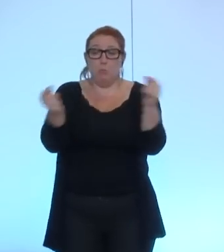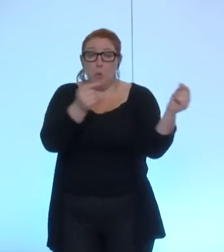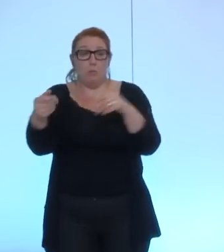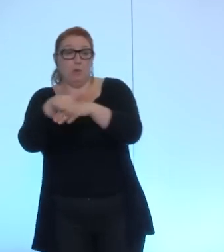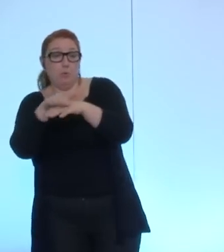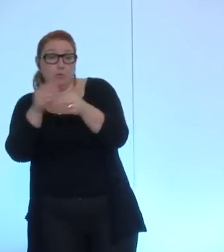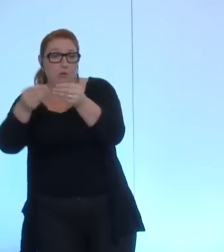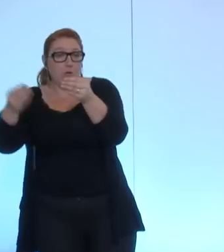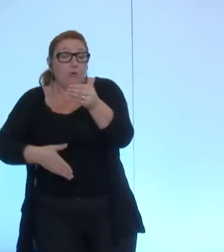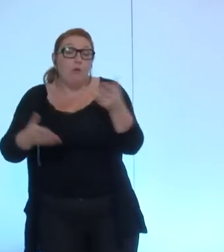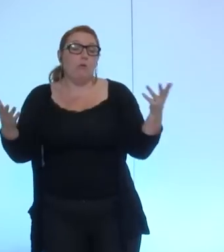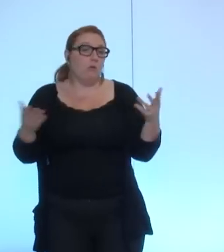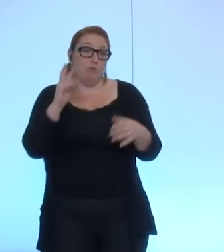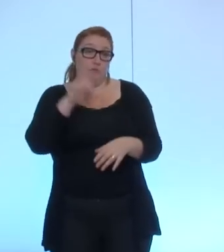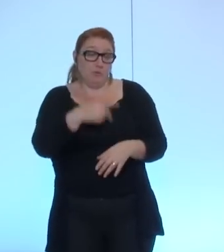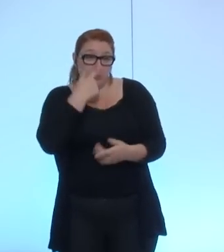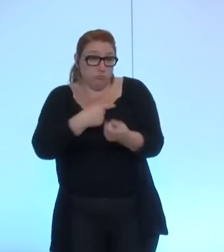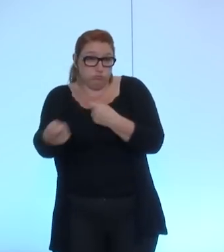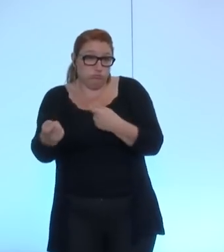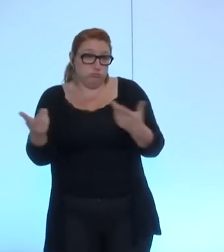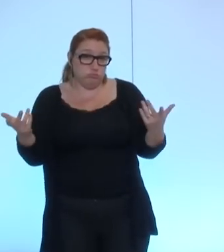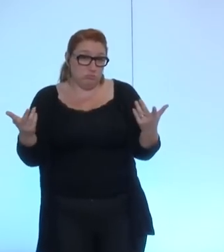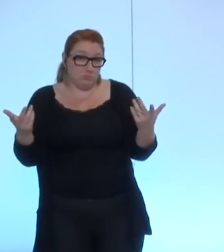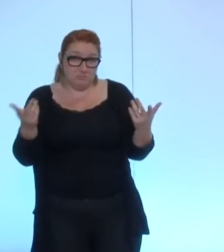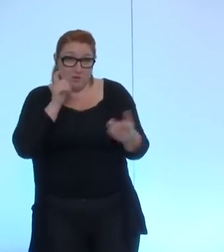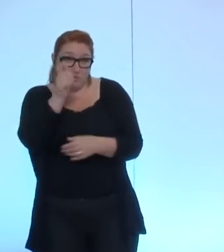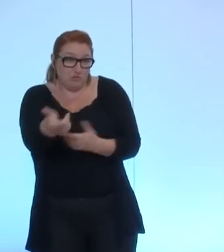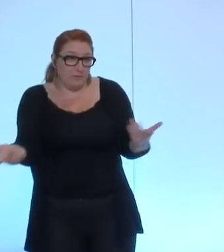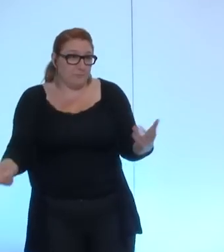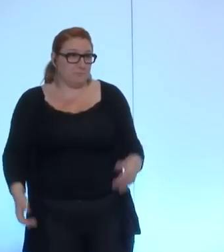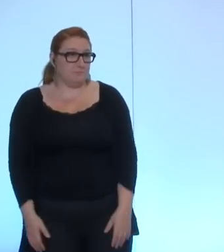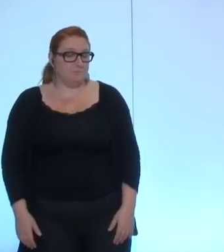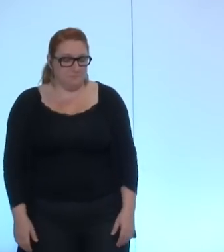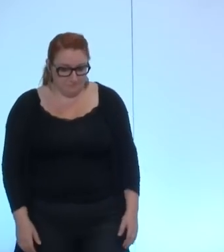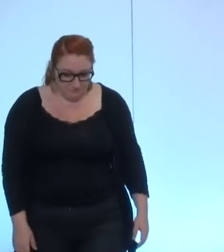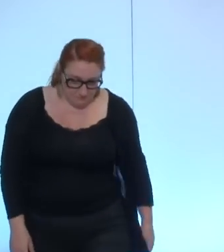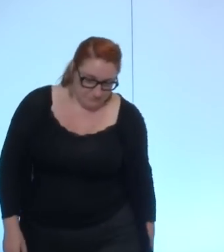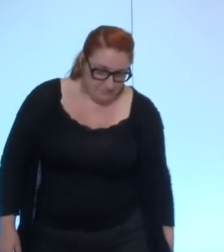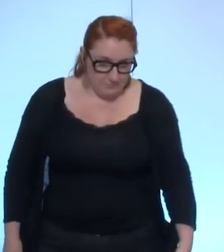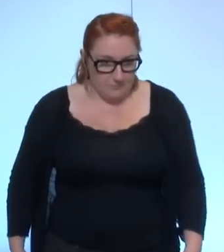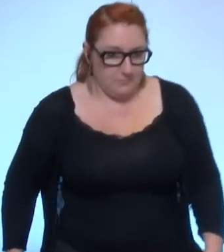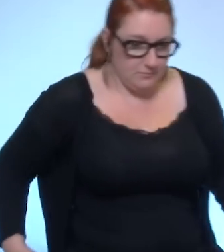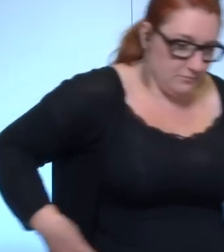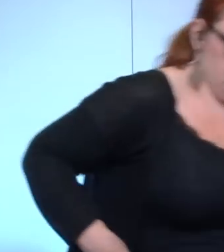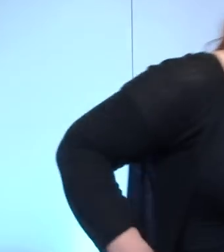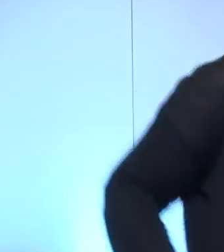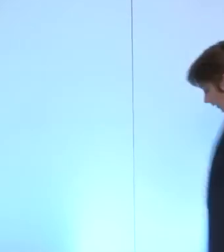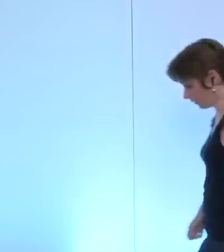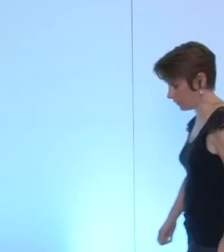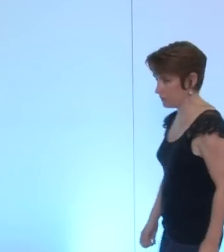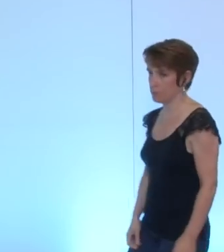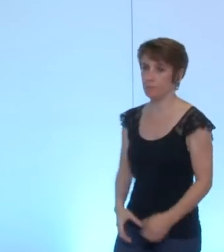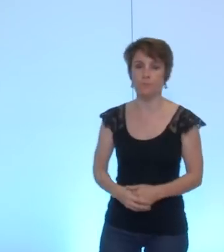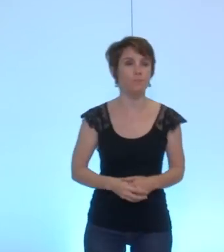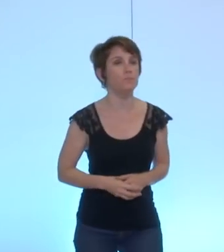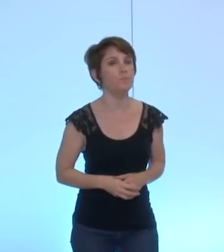il me semble non avenu par définition sur les propositions